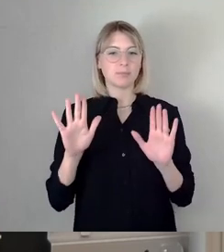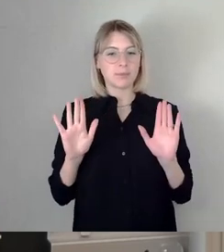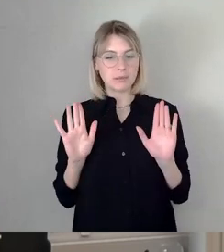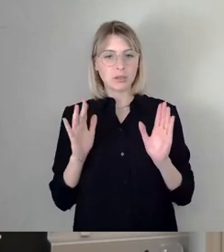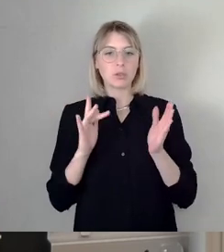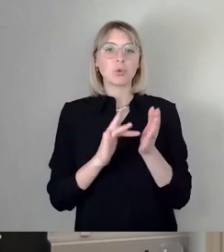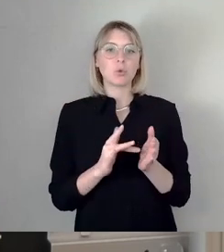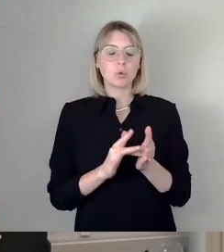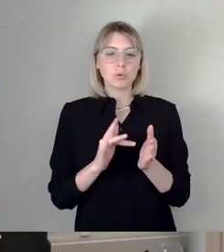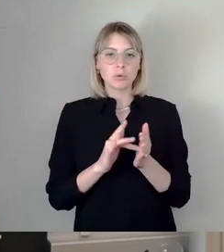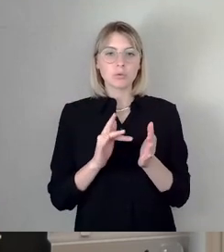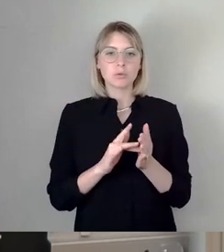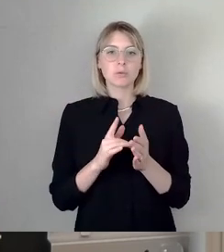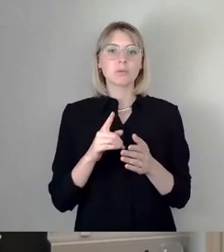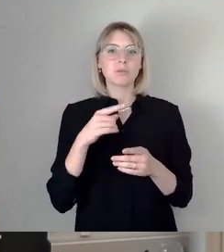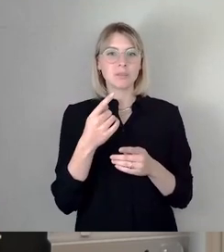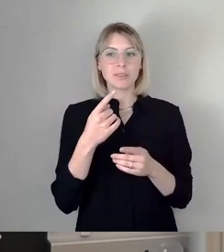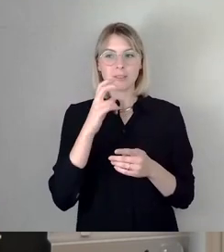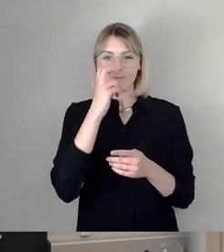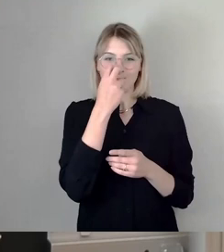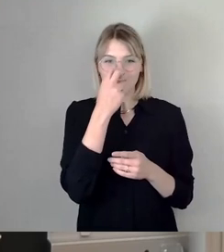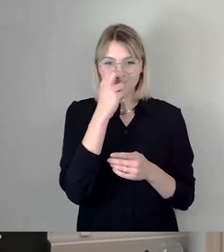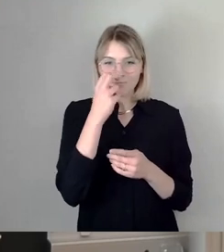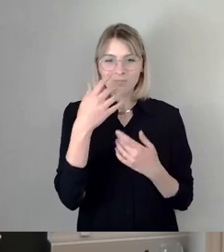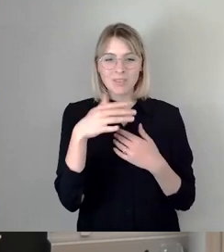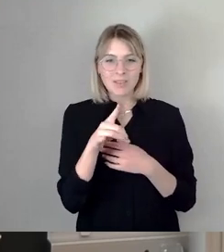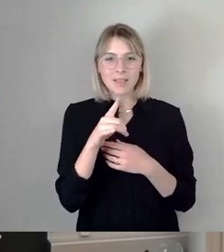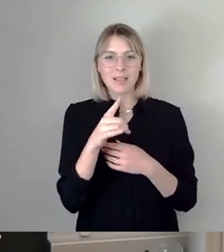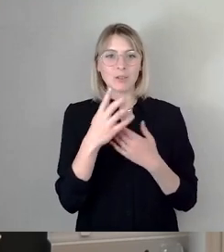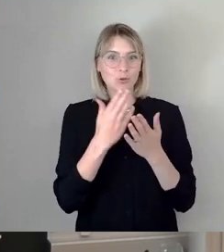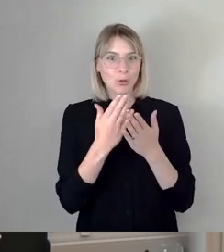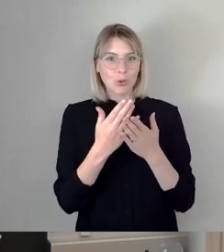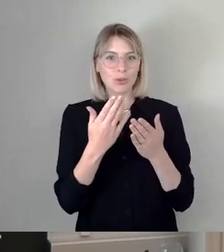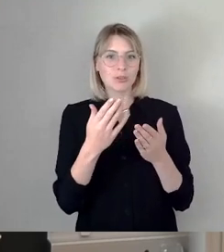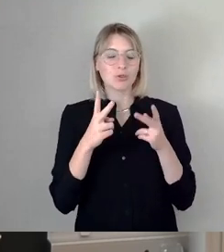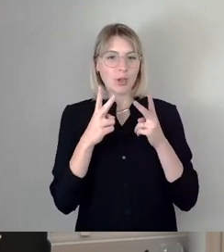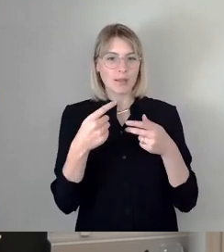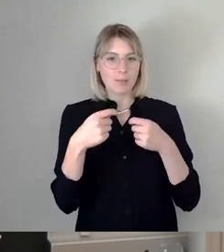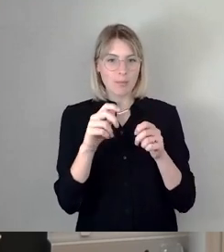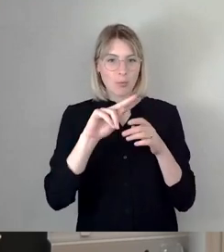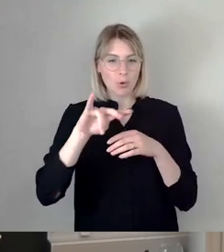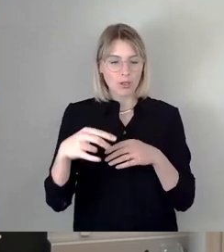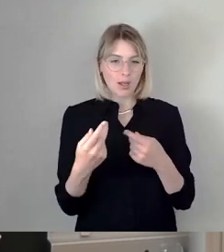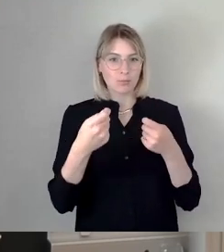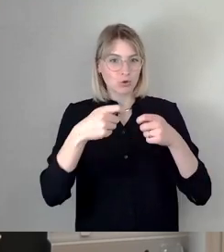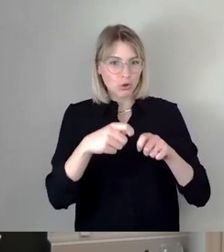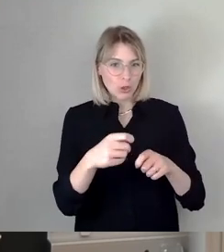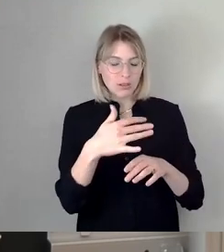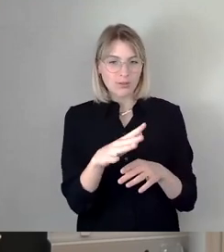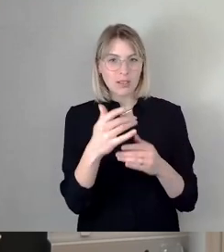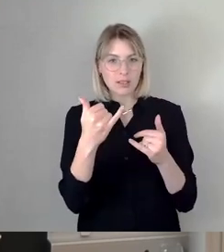verwundete Neugier, was uns da nun bei einem bereits schon beschlossenen Straßenbauprojekt wieder vorgelegt wird, dem